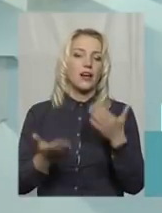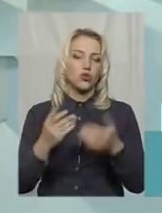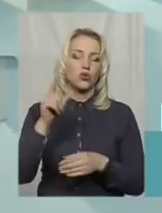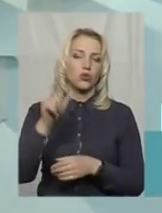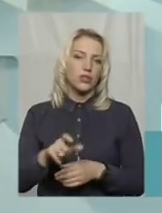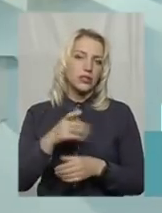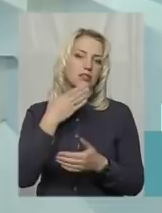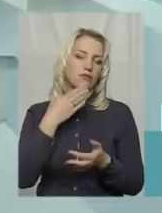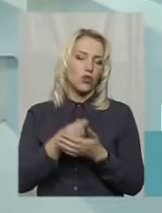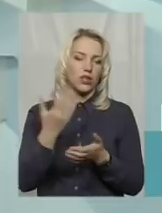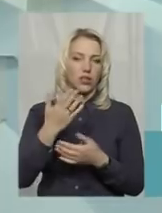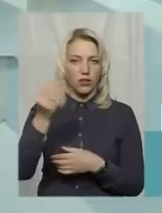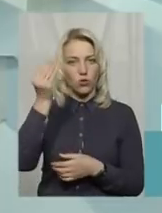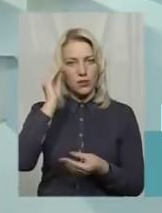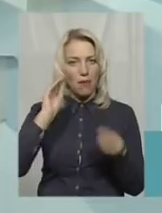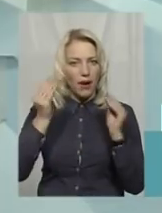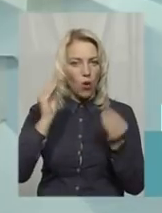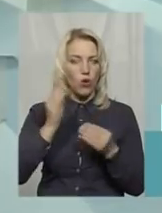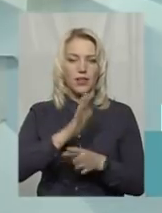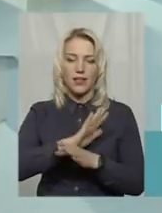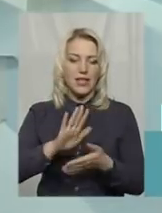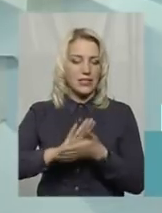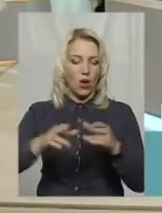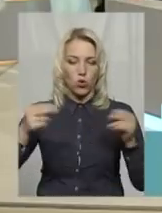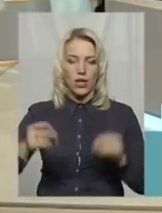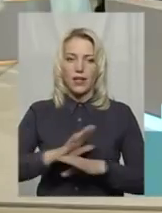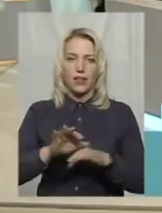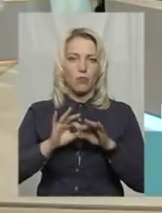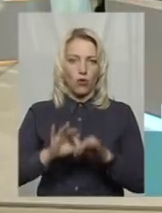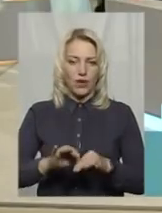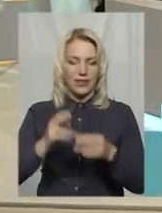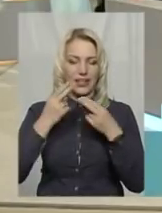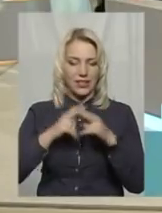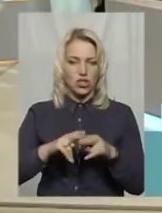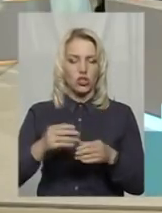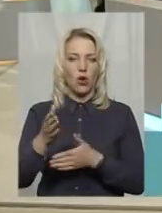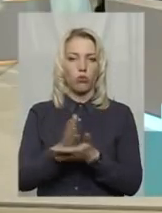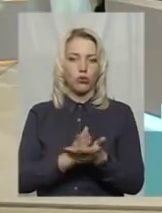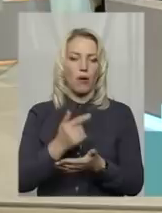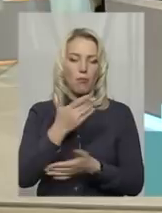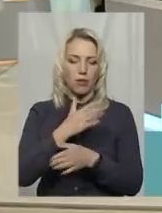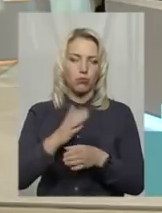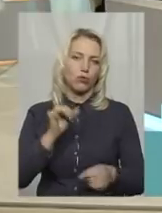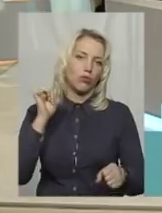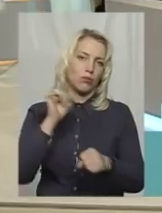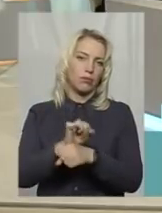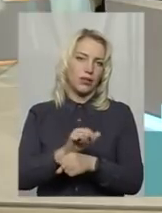не заключить договір і не проведе технічне обслуговування, ми будемо припиняти газопостачання